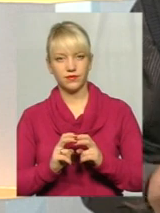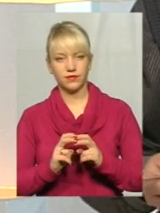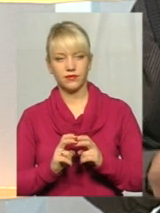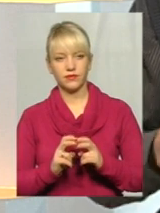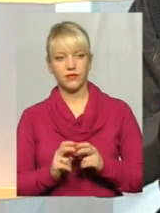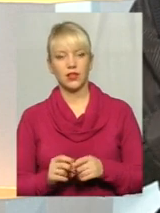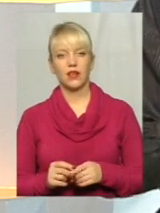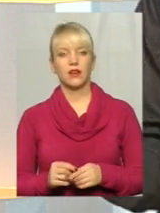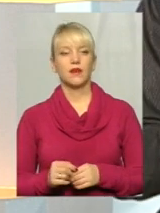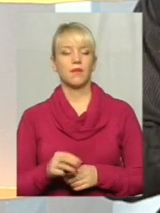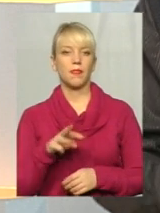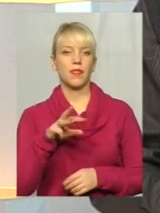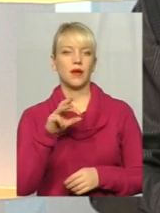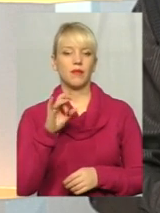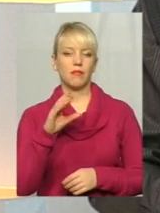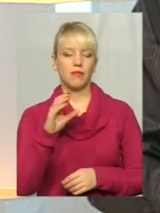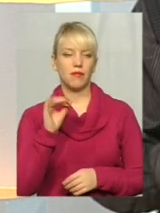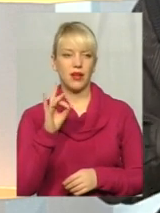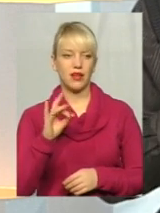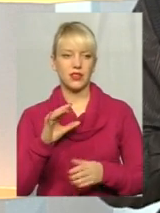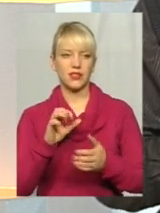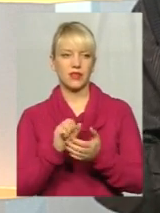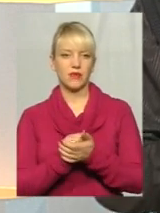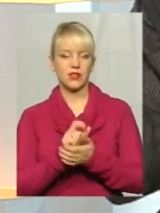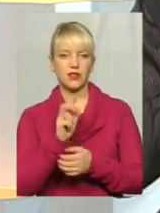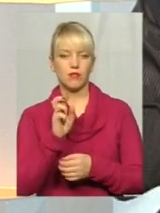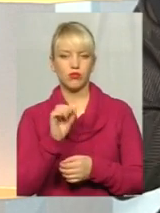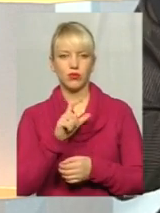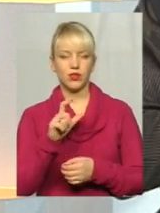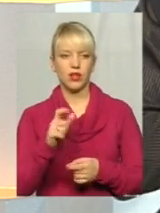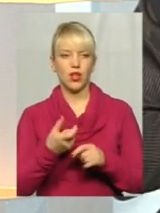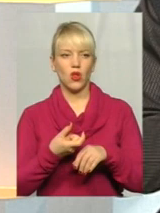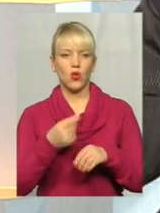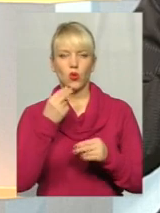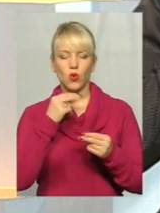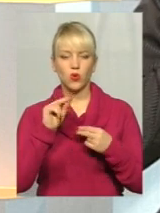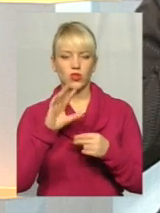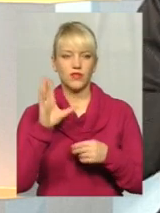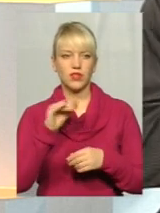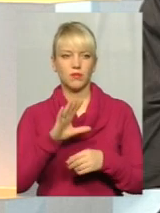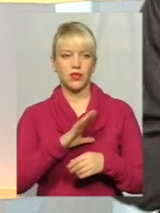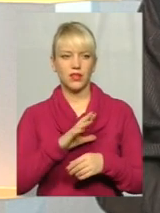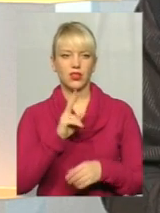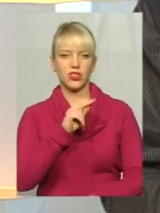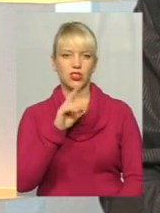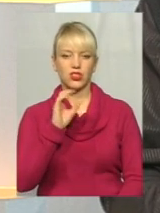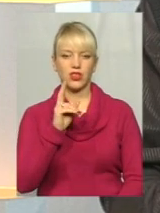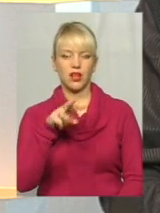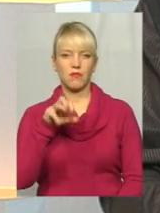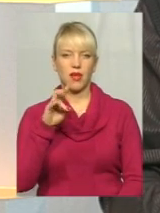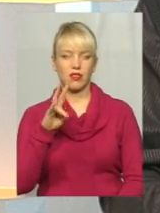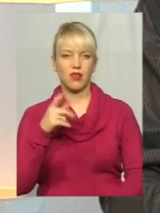Допустимо, по мэрам бухал, занимався, лучший всіх, хозяйственником був, Михаил Константинович Чекман. це